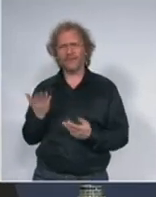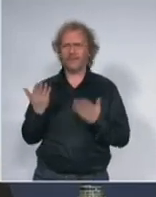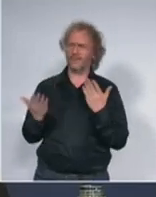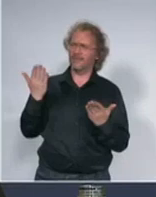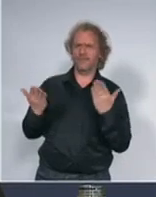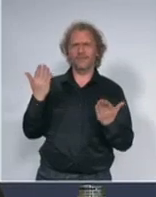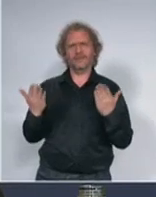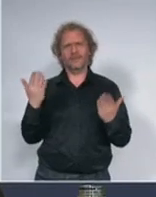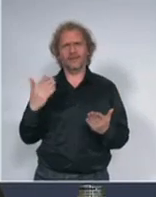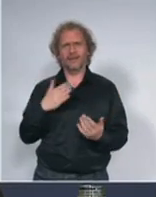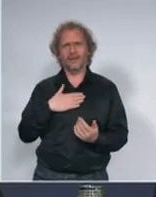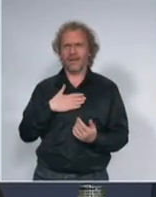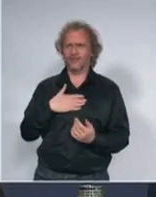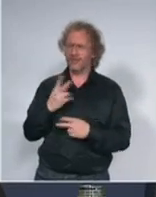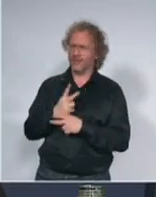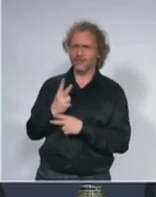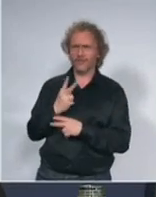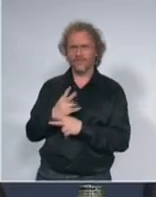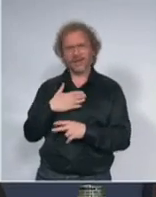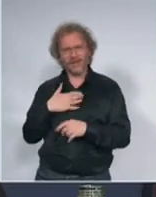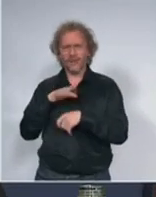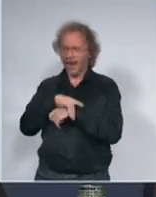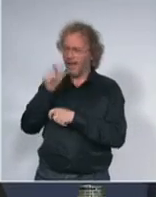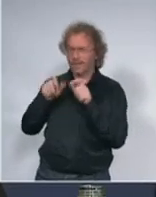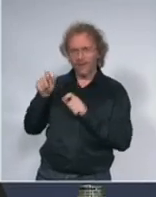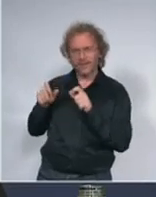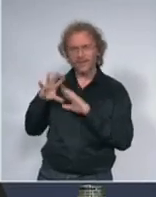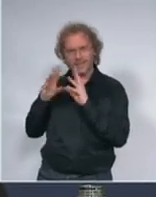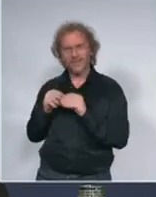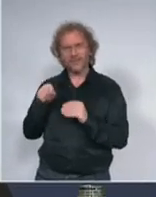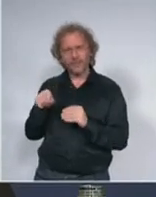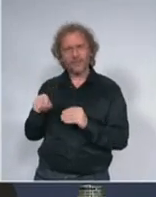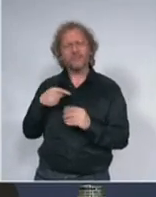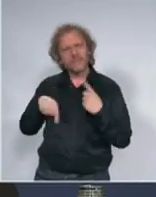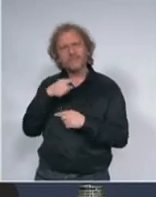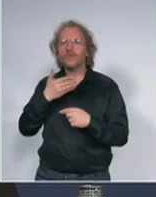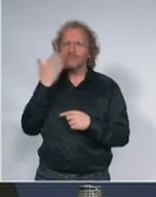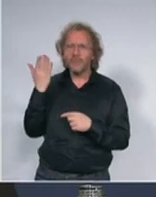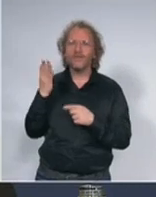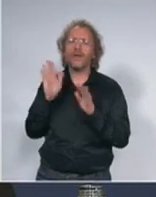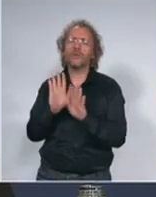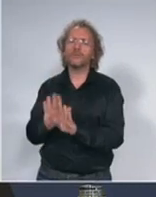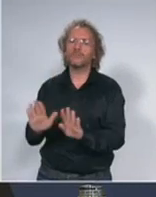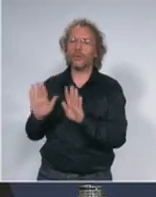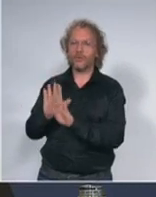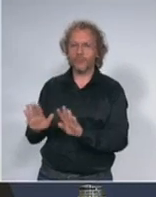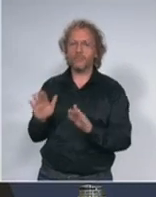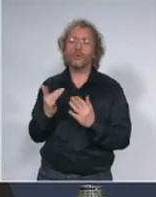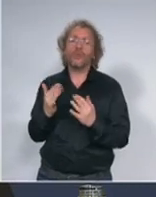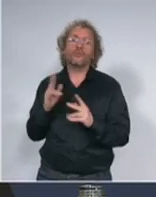državu na naša epidemiologija sve nas zajedno da usporimo ovu epidemiju koliko smo mogli